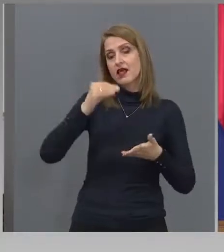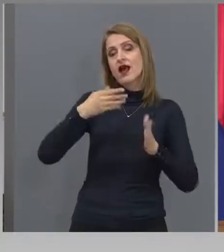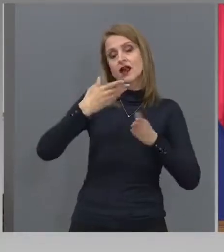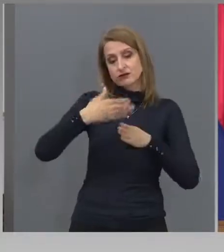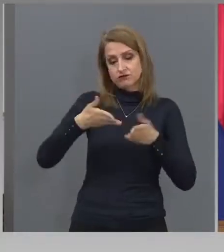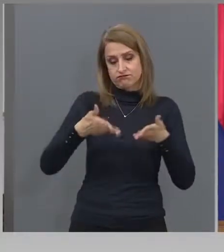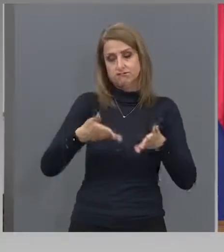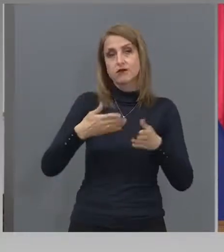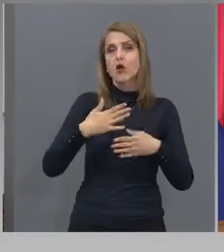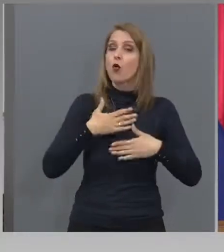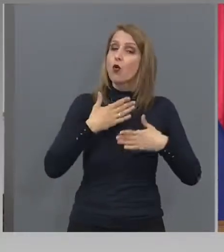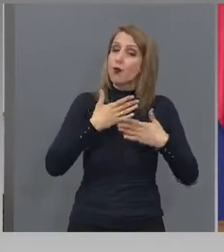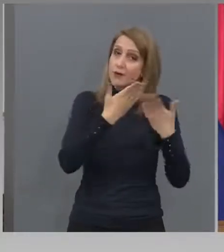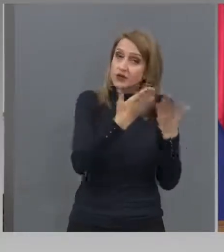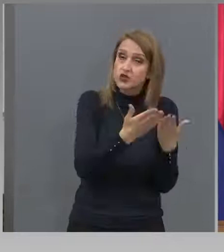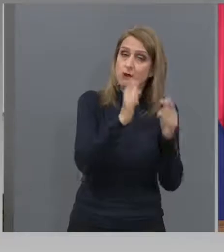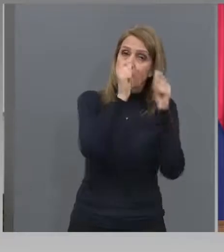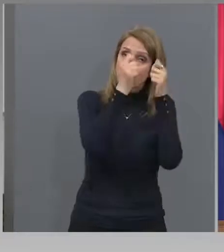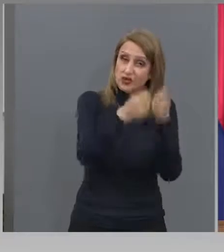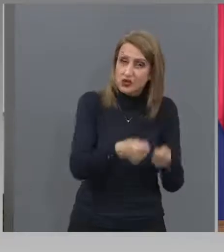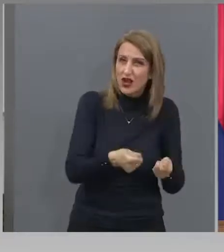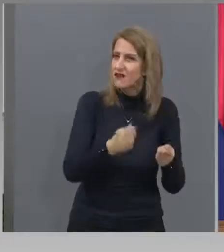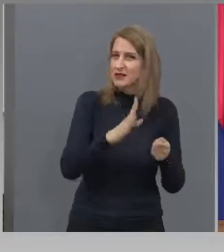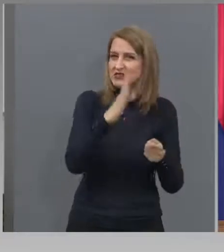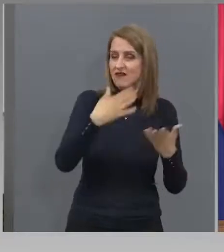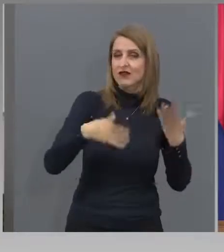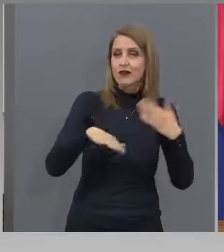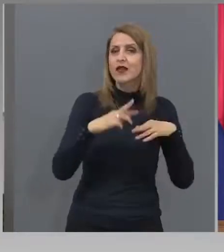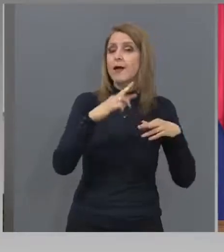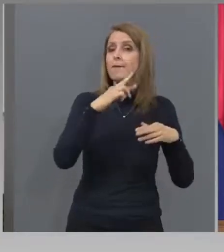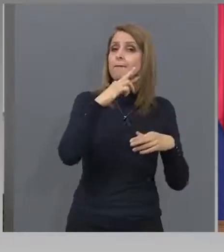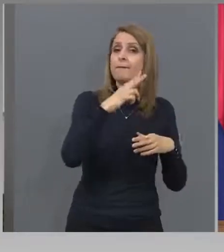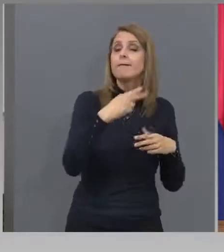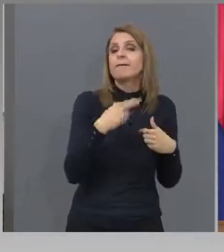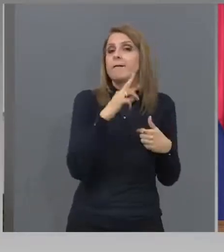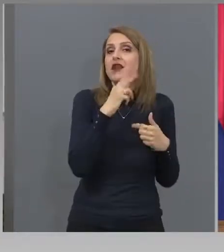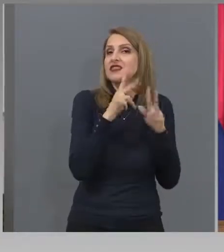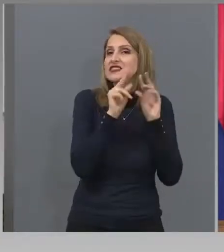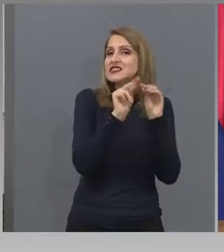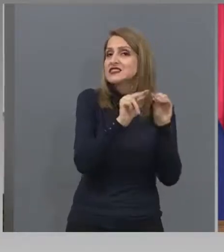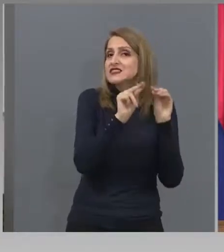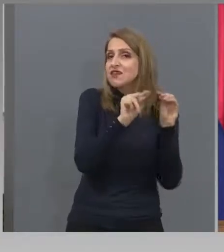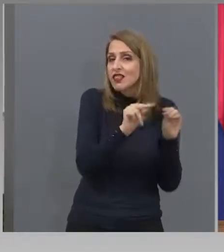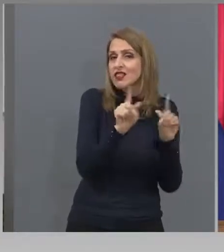Обичаме ги, уважаваме ги. Най-братски съвет бих им дал, да не